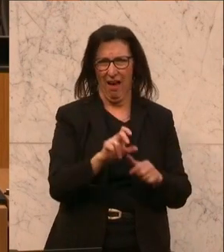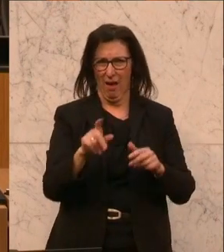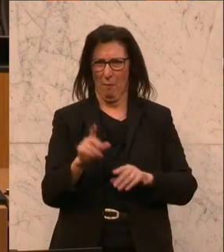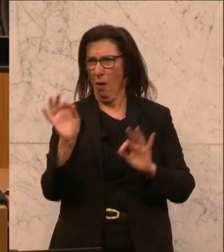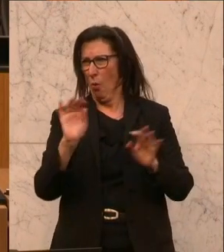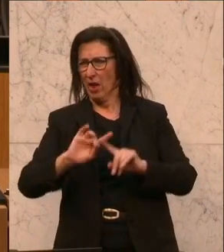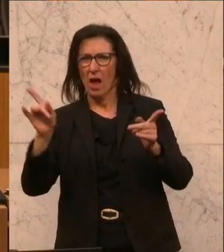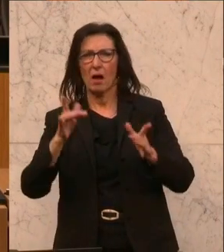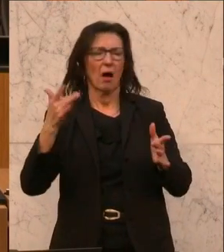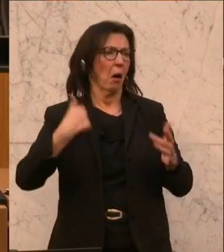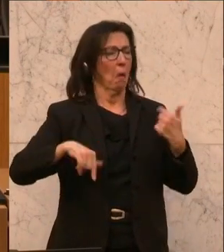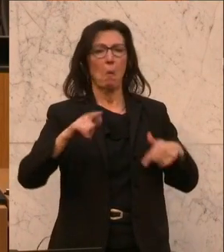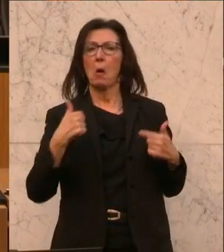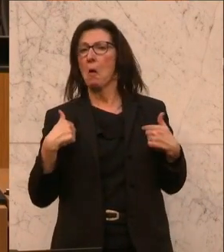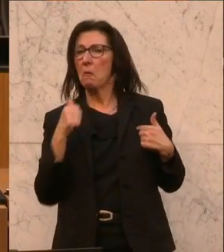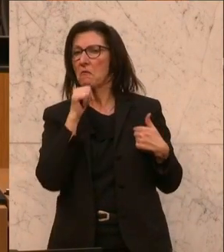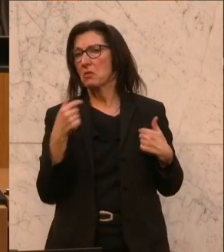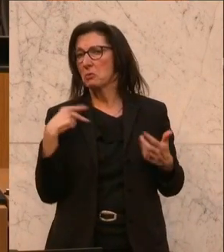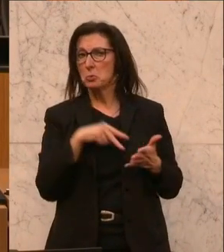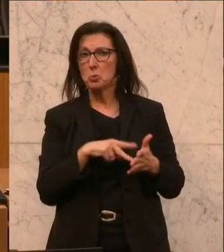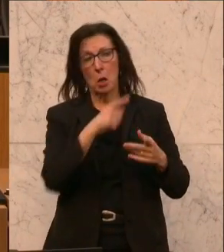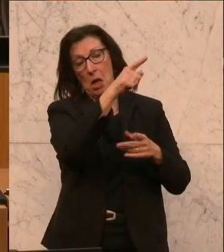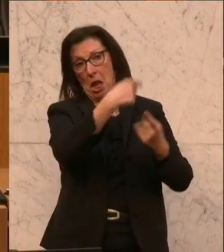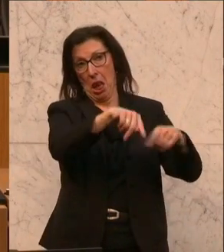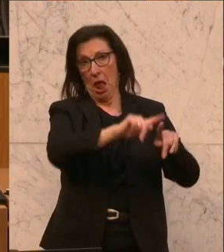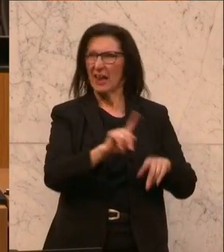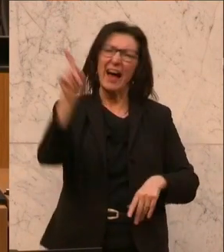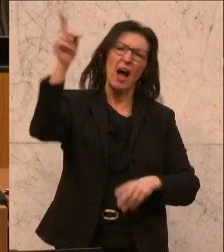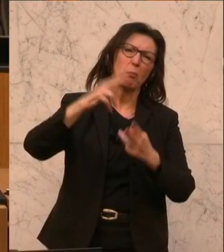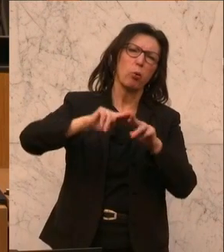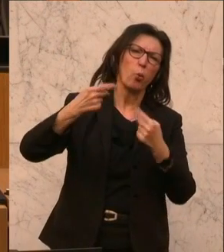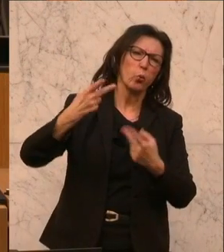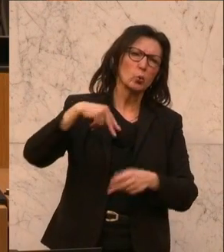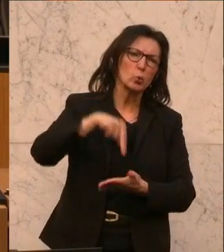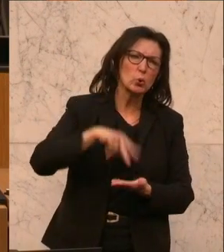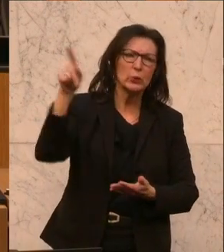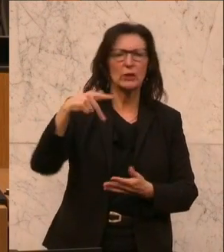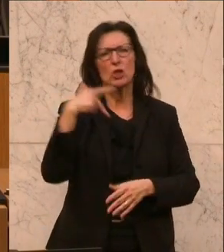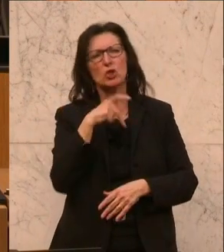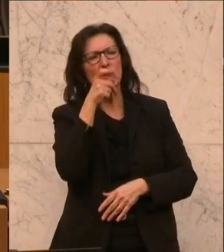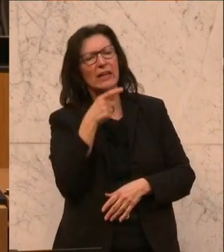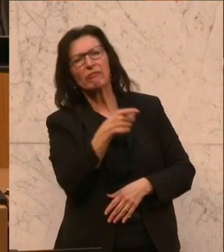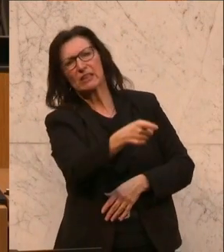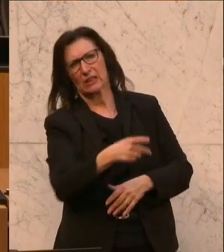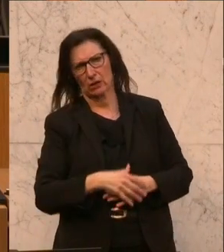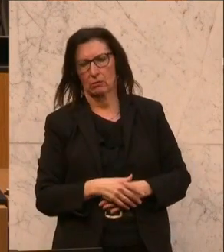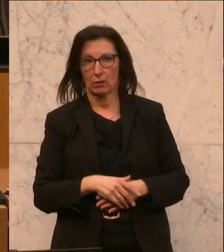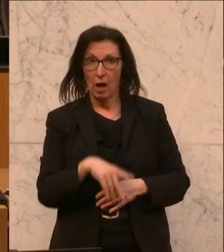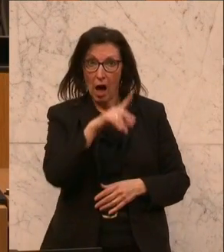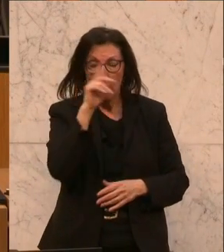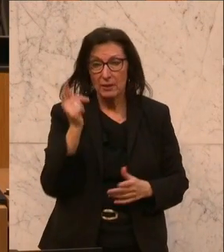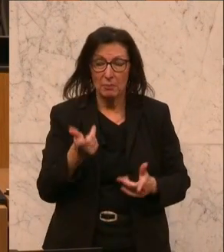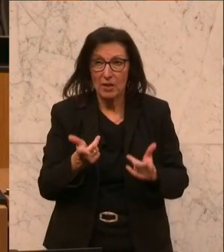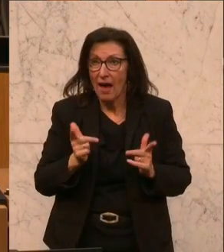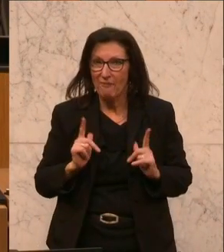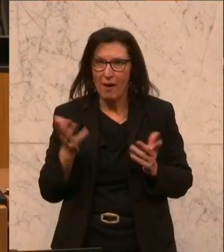wir sind nicht zuständig. Die sind zuständig. Die Länder sind zuständig. Der Bund ist zuständig. Die Sozialversicherung ist zuständig. Und die Menschen erwarten